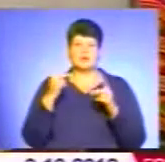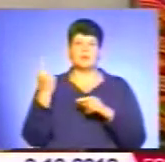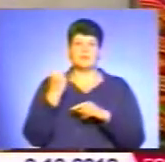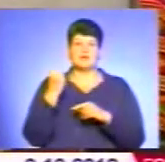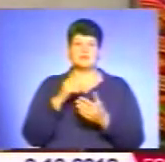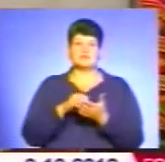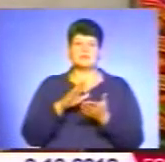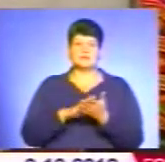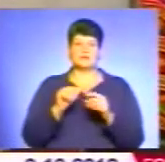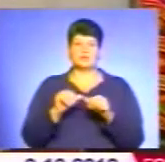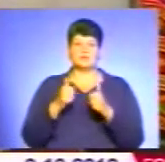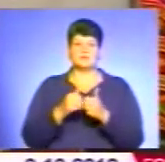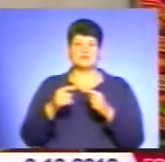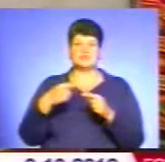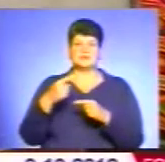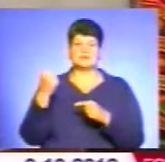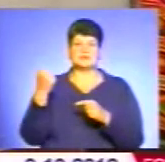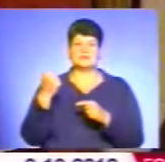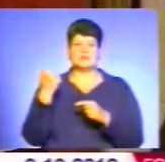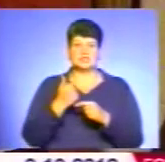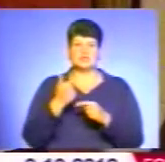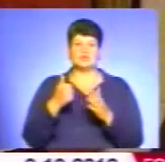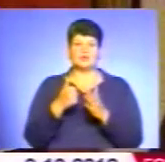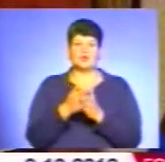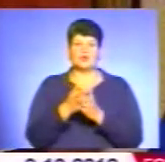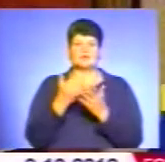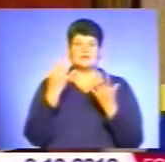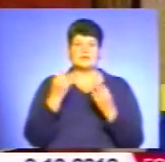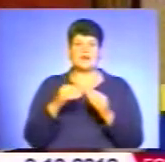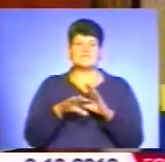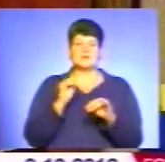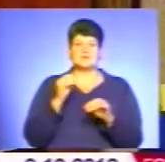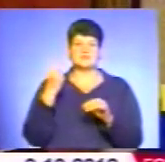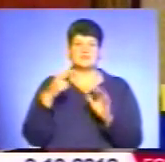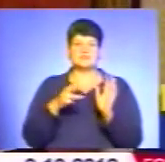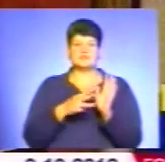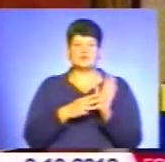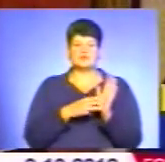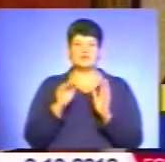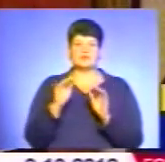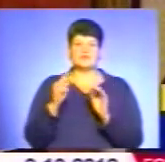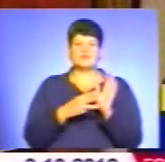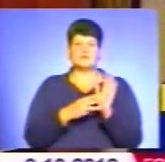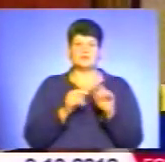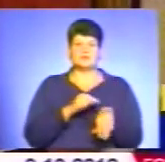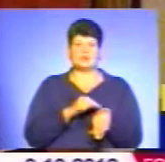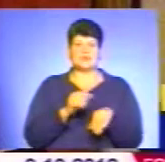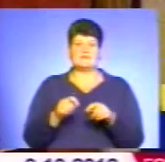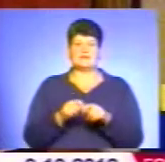засідання комісії відбудеться за тиждень до дня виборів. 28 жовтня в 8 годин відкривається